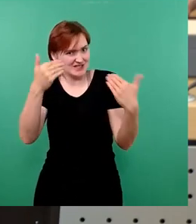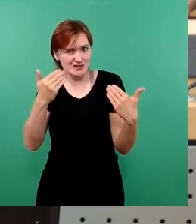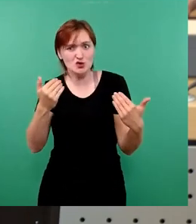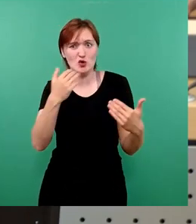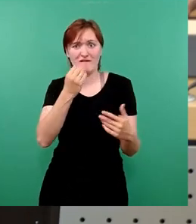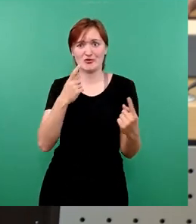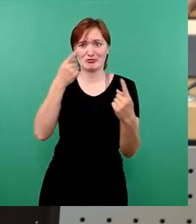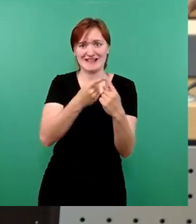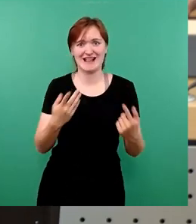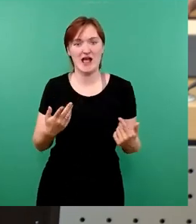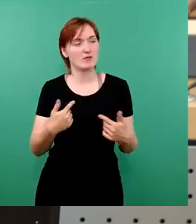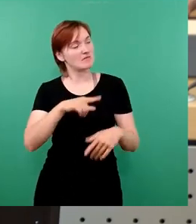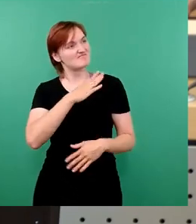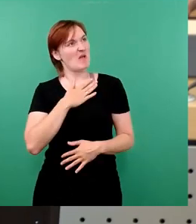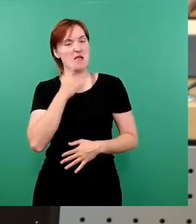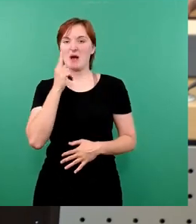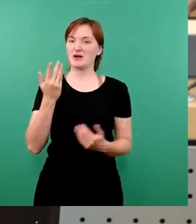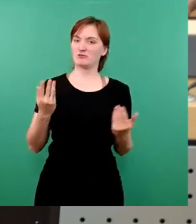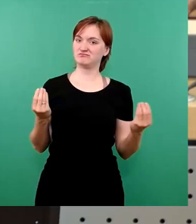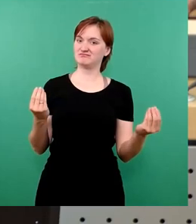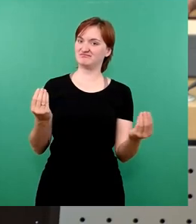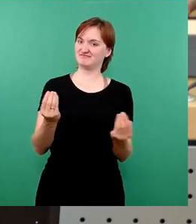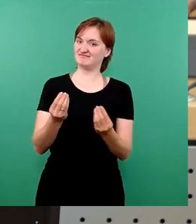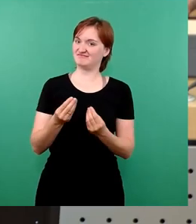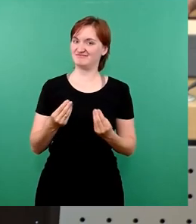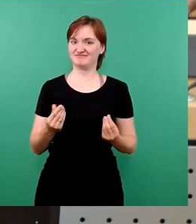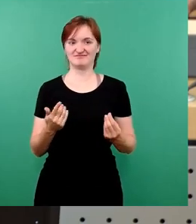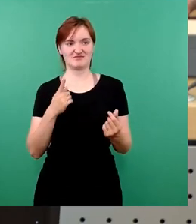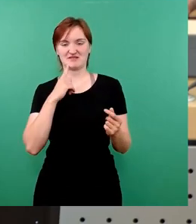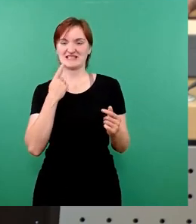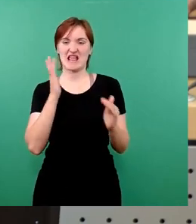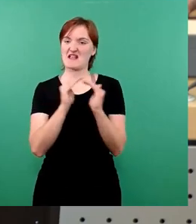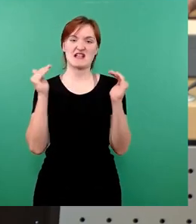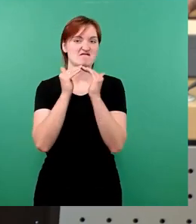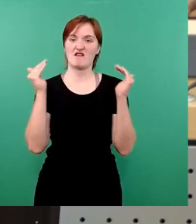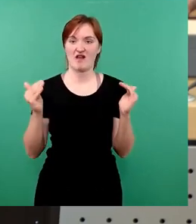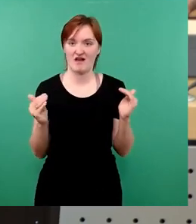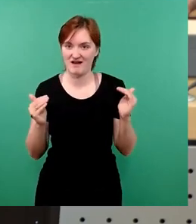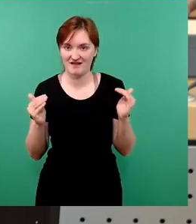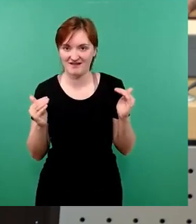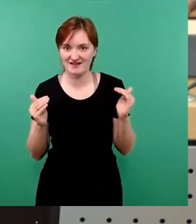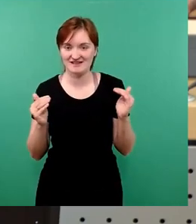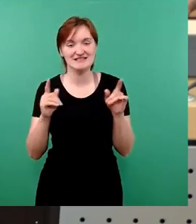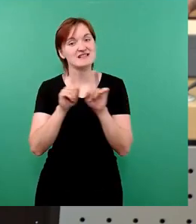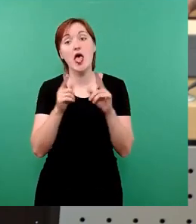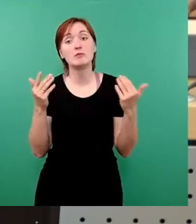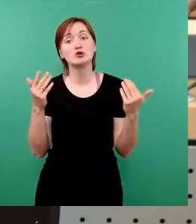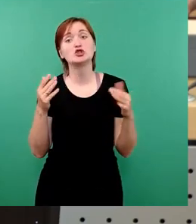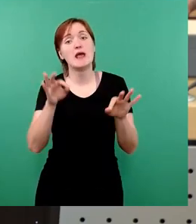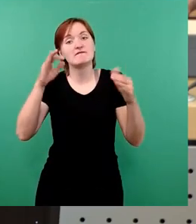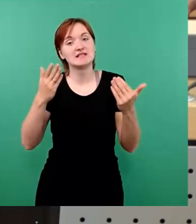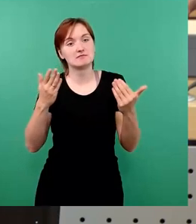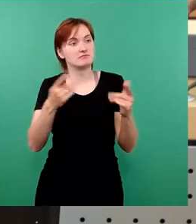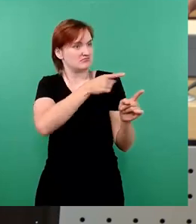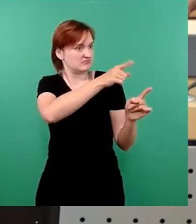das sage ich ja, das finde ich doch sehr, sehr unfair. Genauso unfair, wie ich es finde, ist, dass hier so